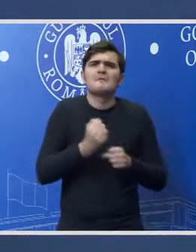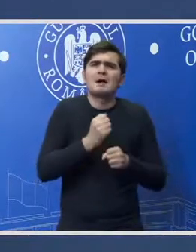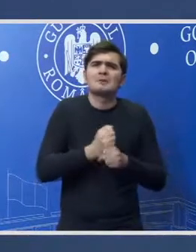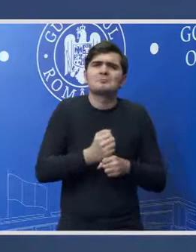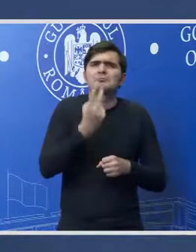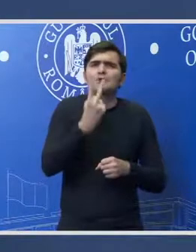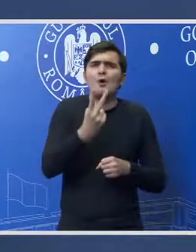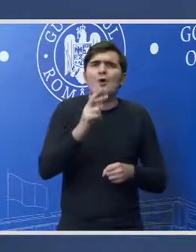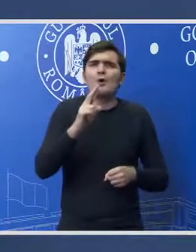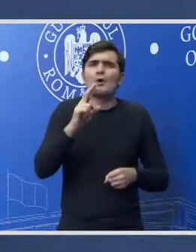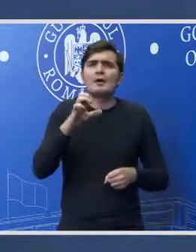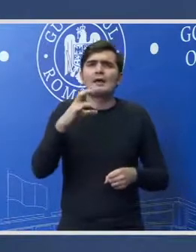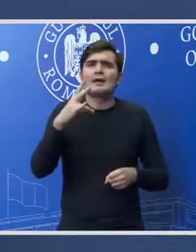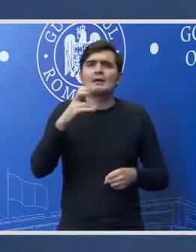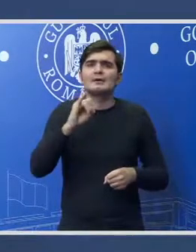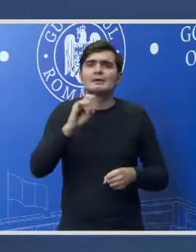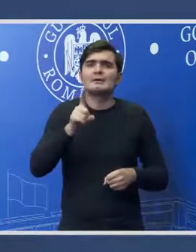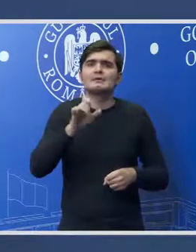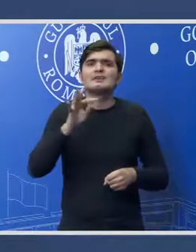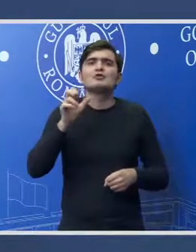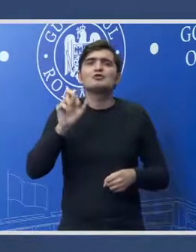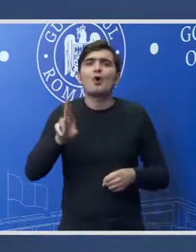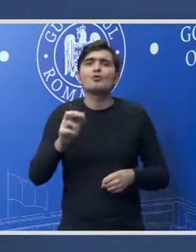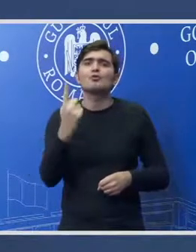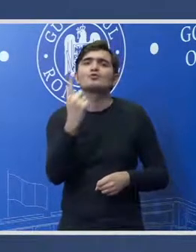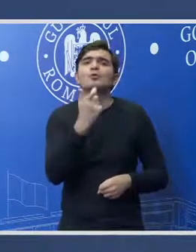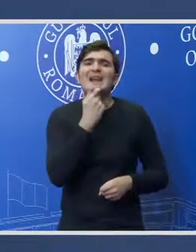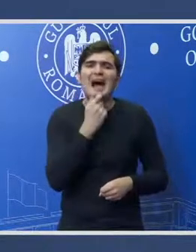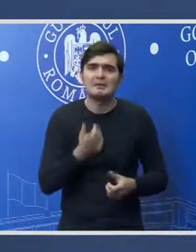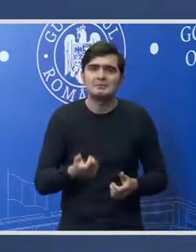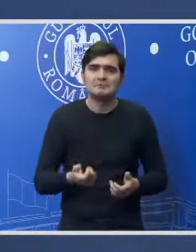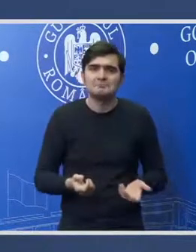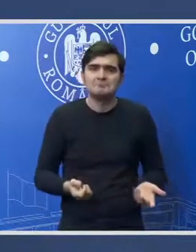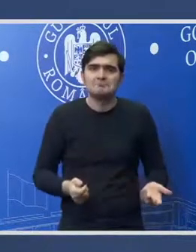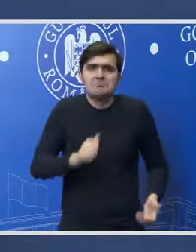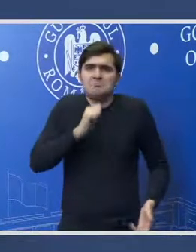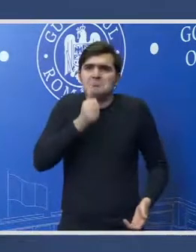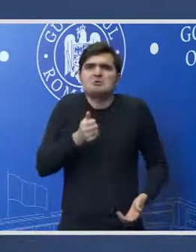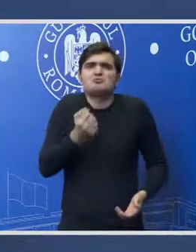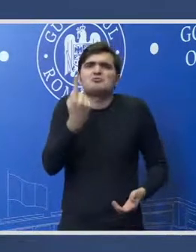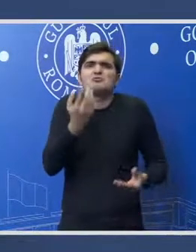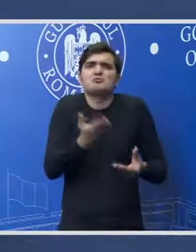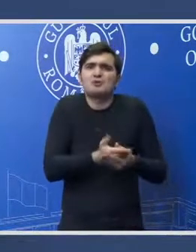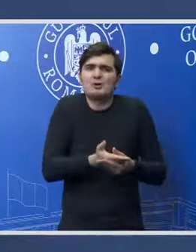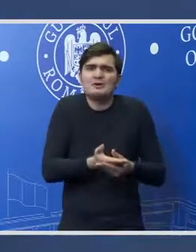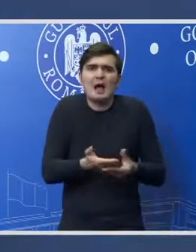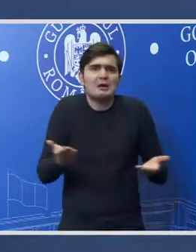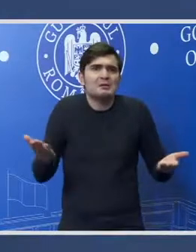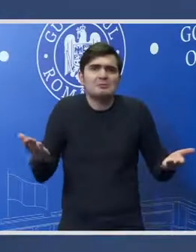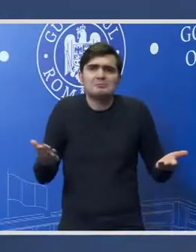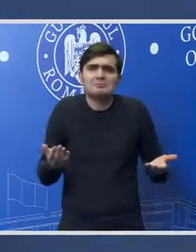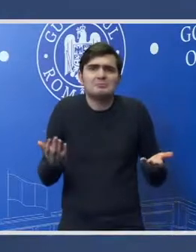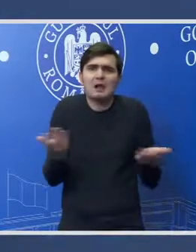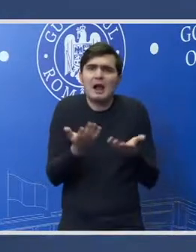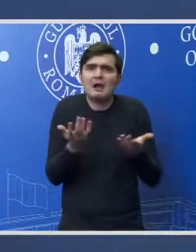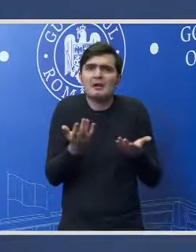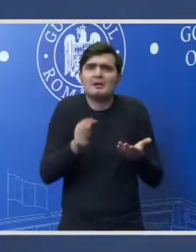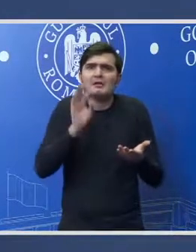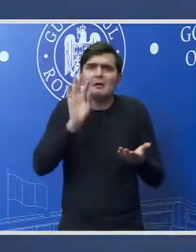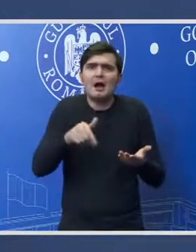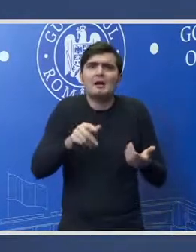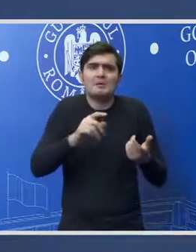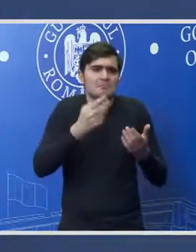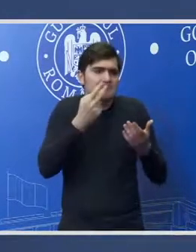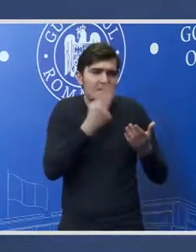câte două rechizitorii pe an nici un dosar care are în